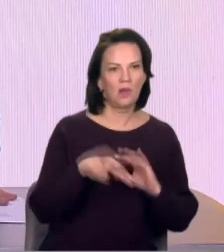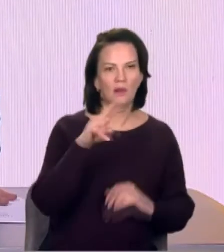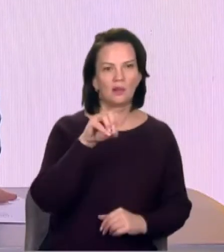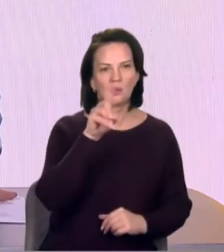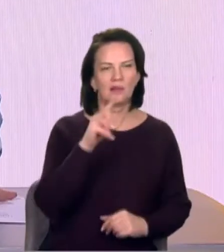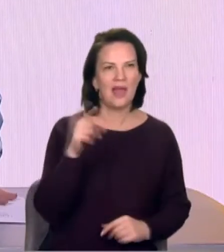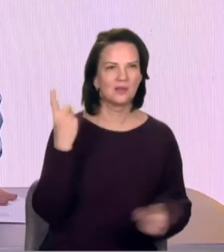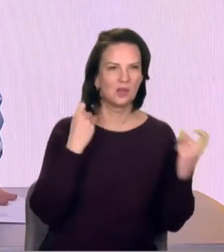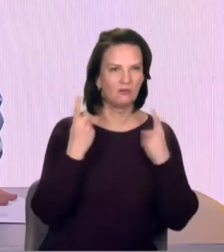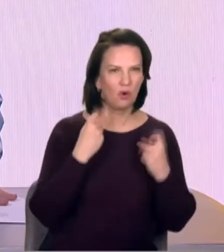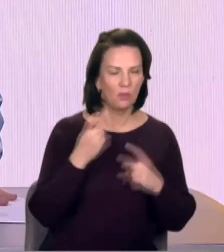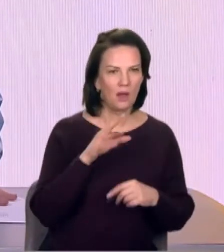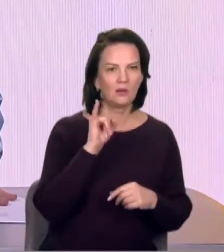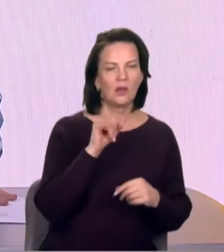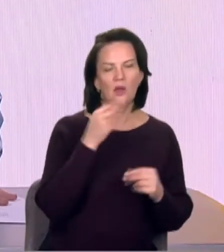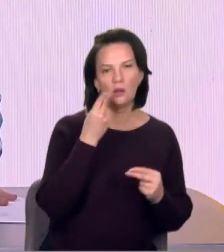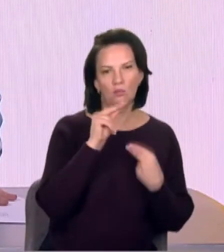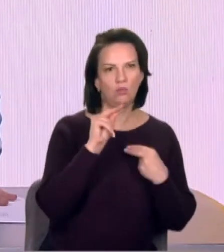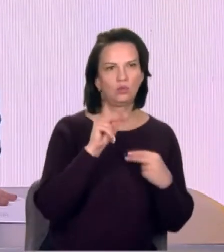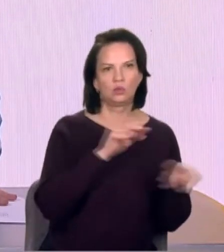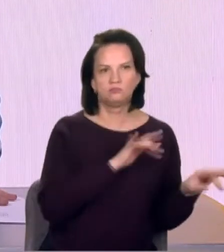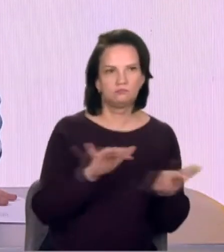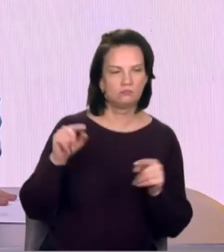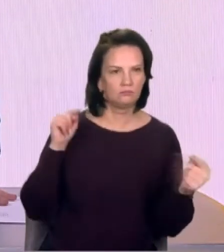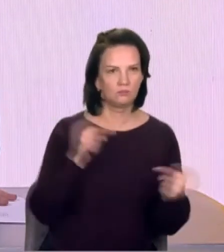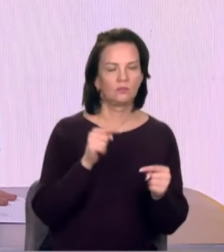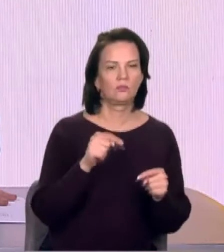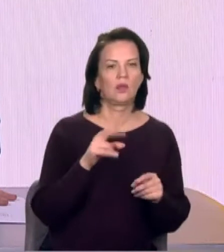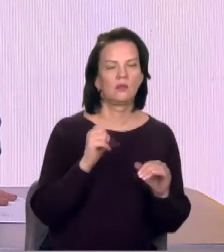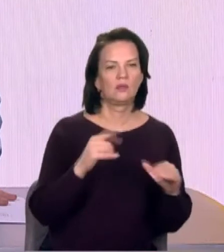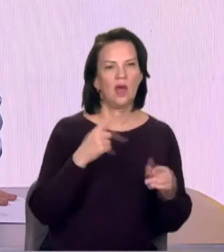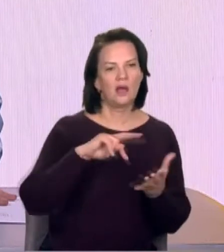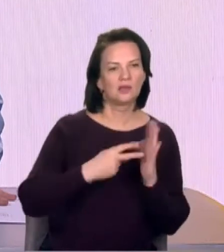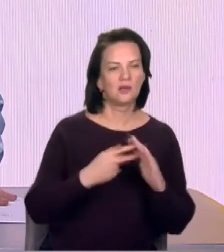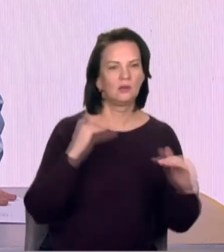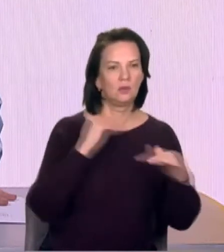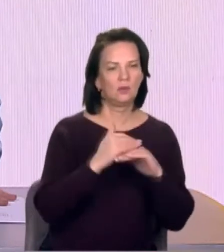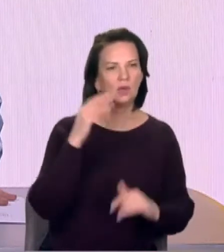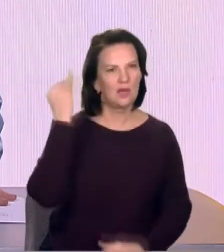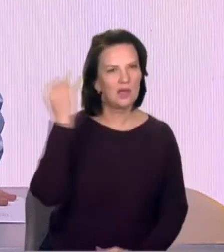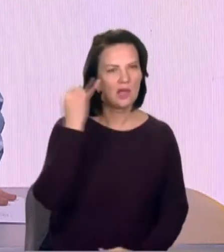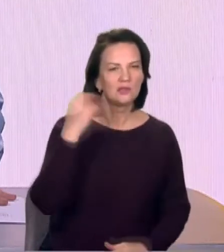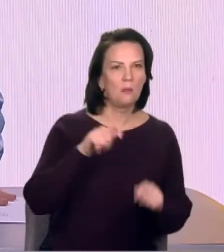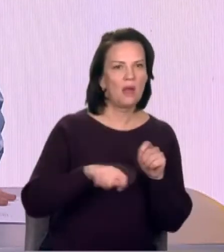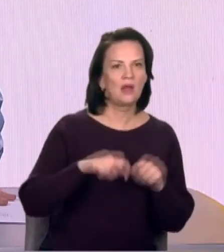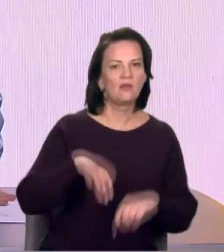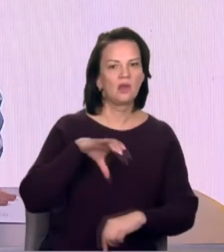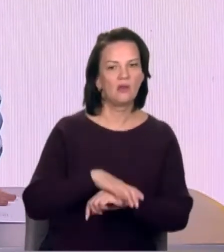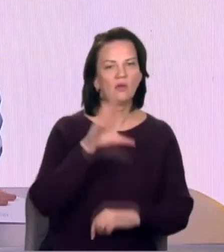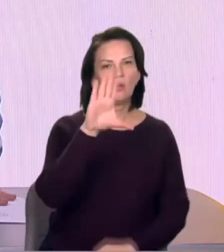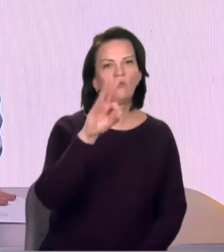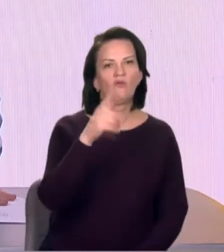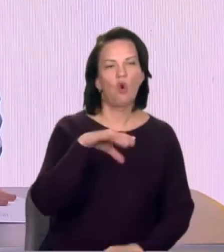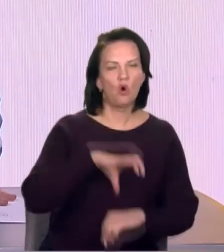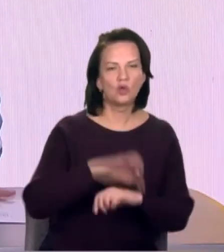стратегічному рівні. Ініціативи перевірки фактів, VoxCheck, StopFake та інші, які на